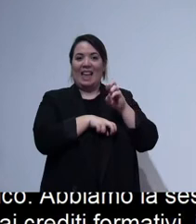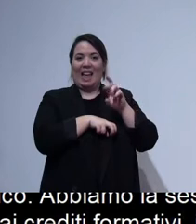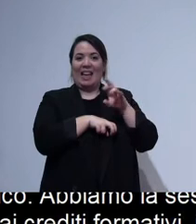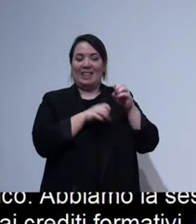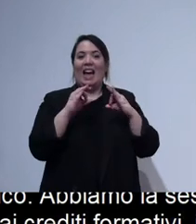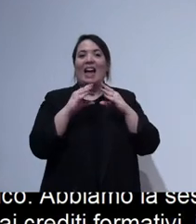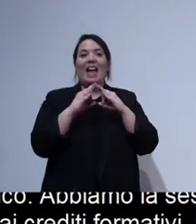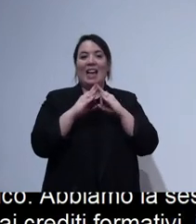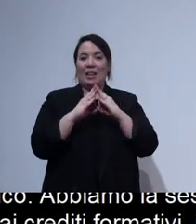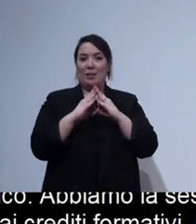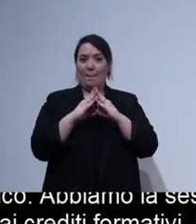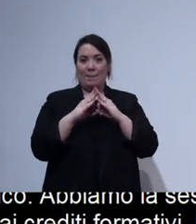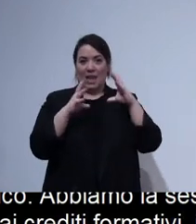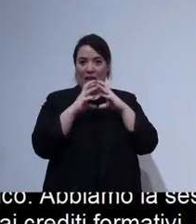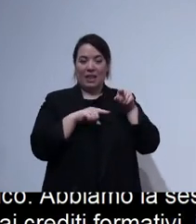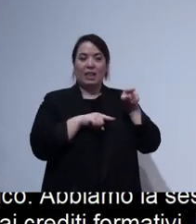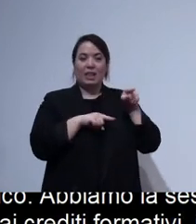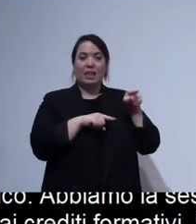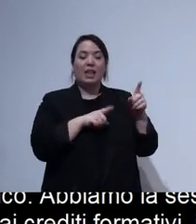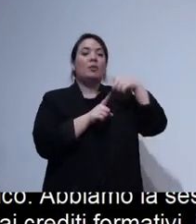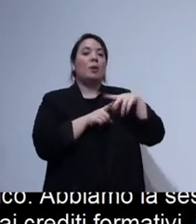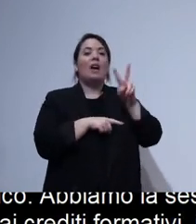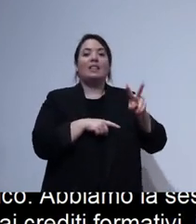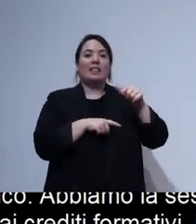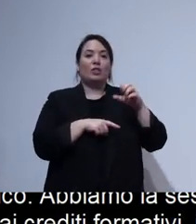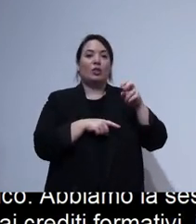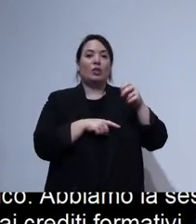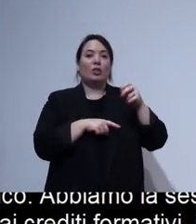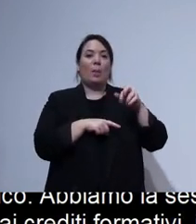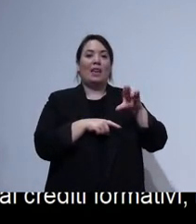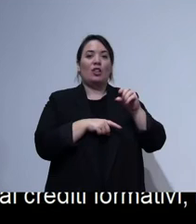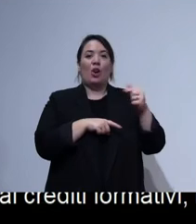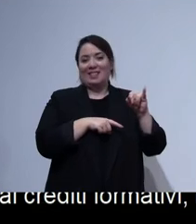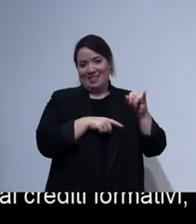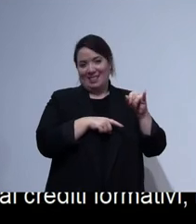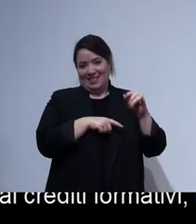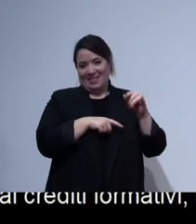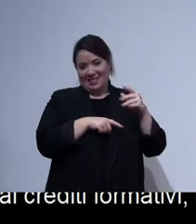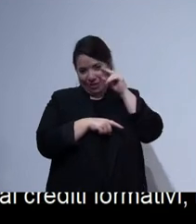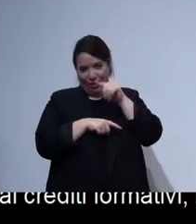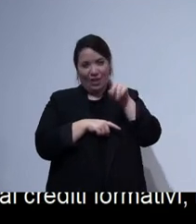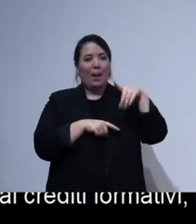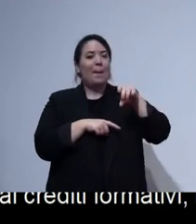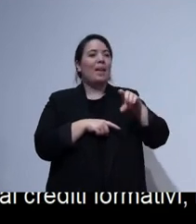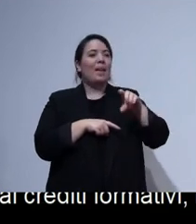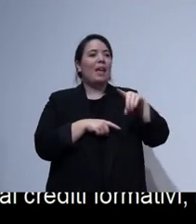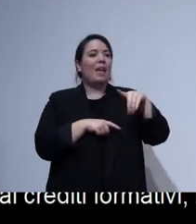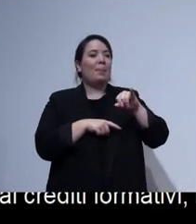Valentina Tomirotti, che ha un alias veramente carinissimo, che è Pepitosa in carrozza.